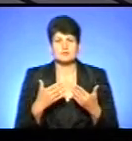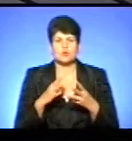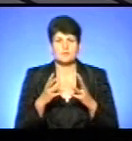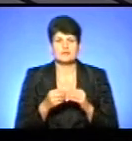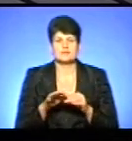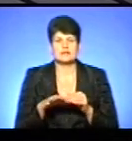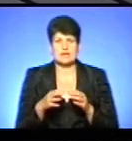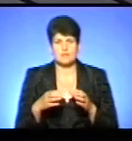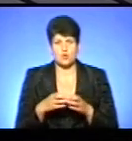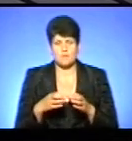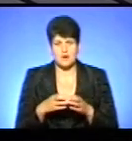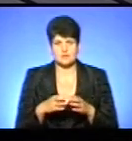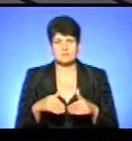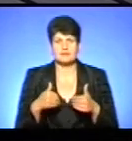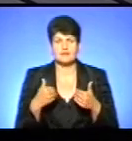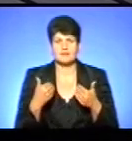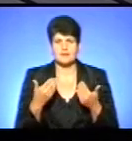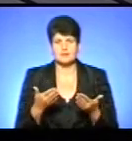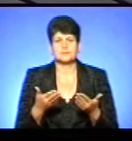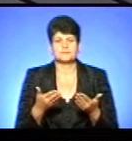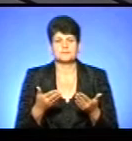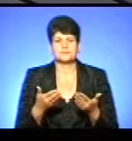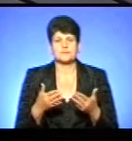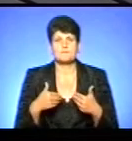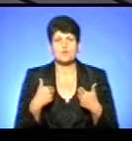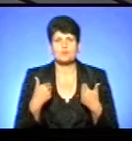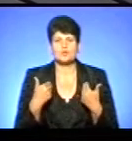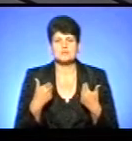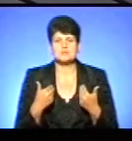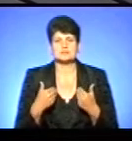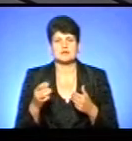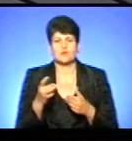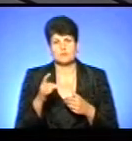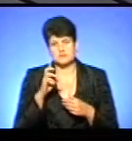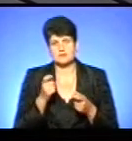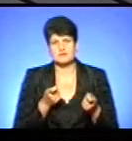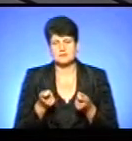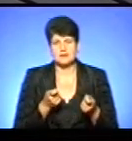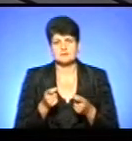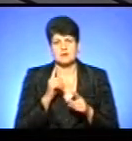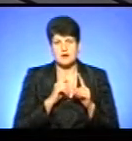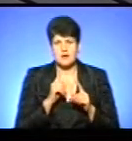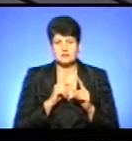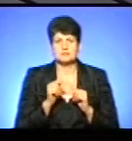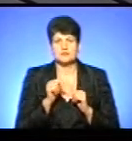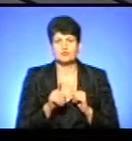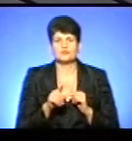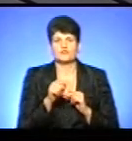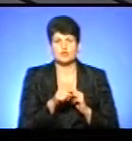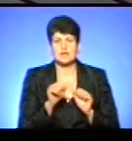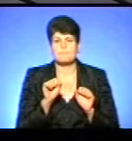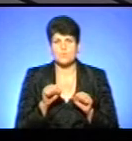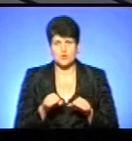територіальним громадам, ми надали якраз пропозиції районним адміністраціям, районним радам, для того, щоб вони могли,